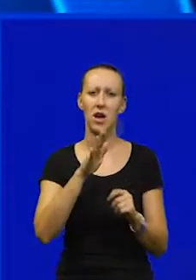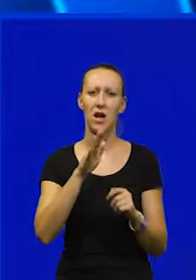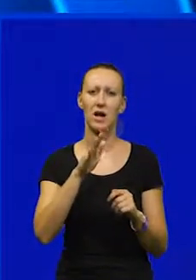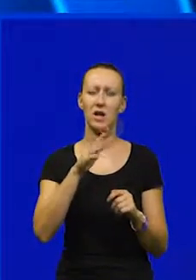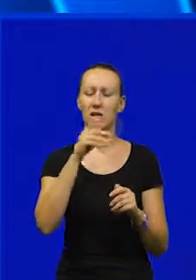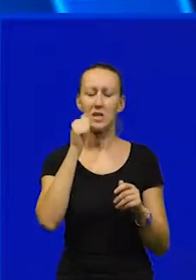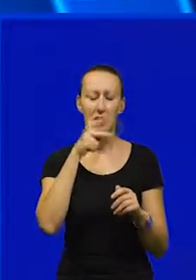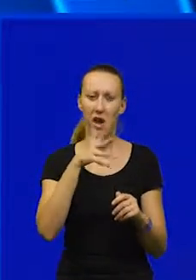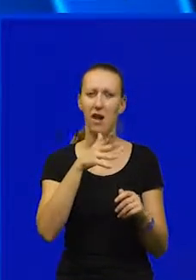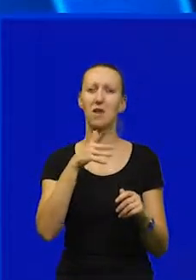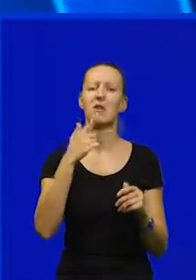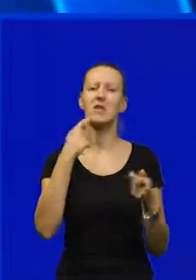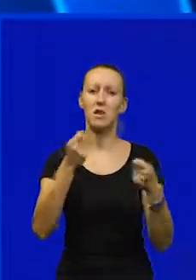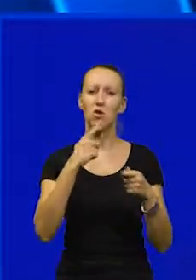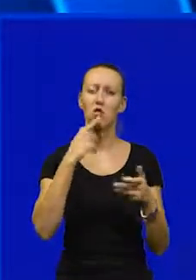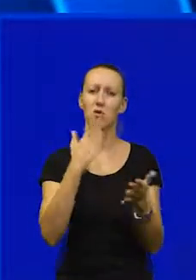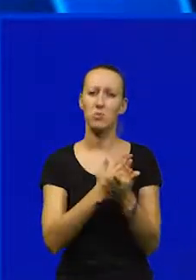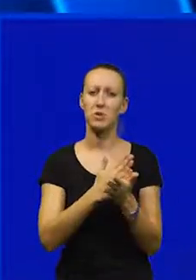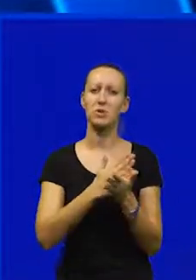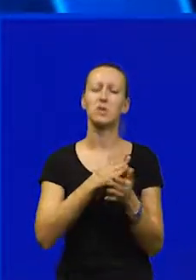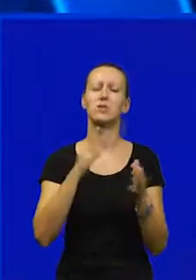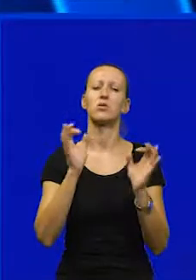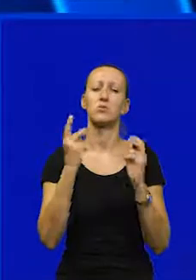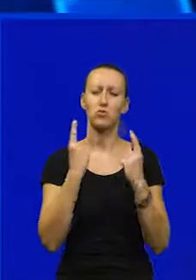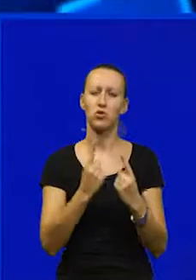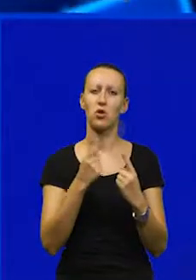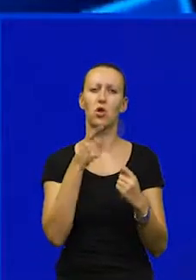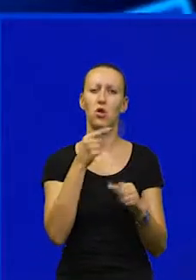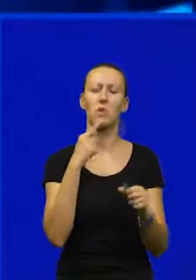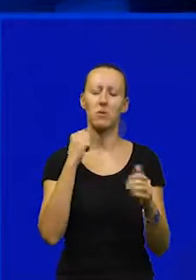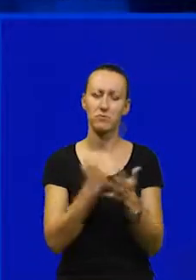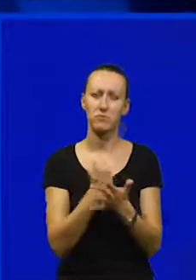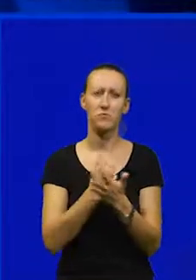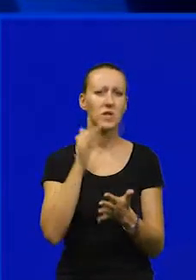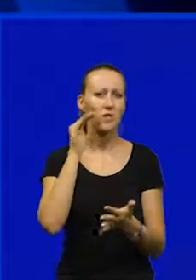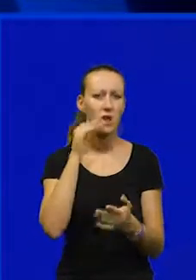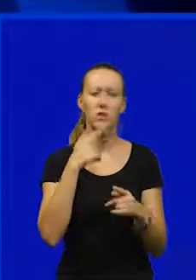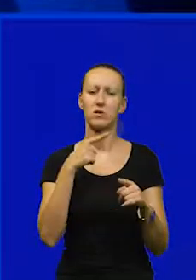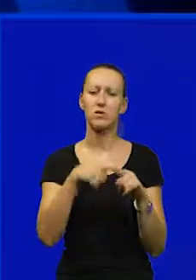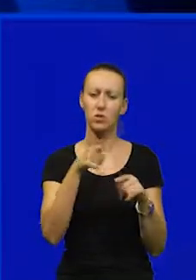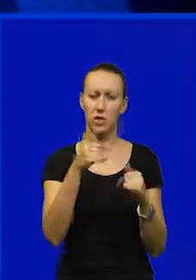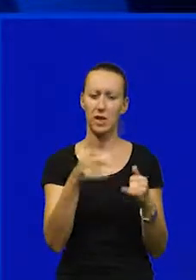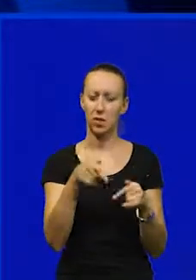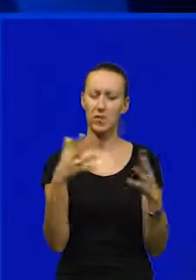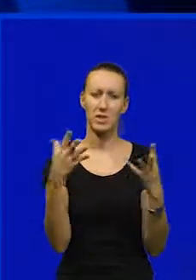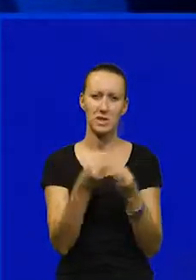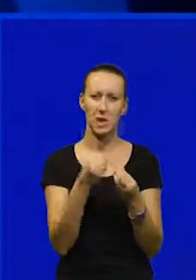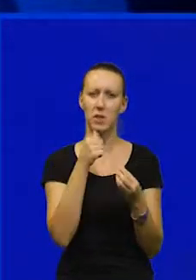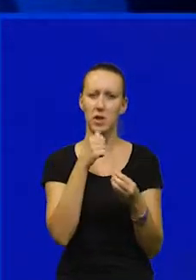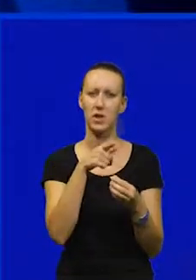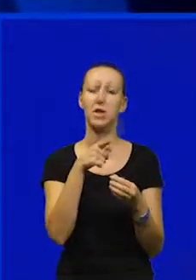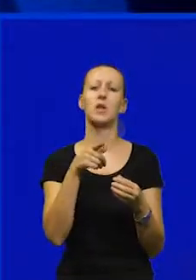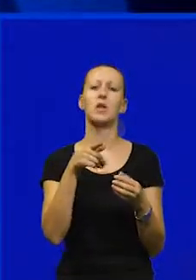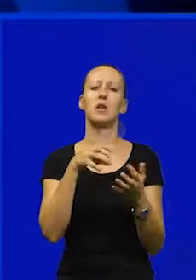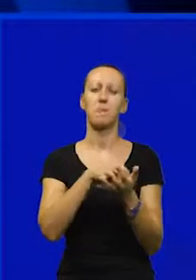i zaključke koji će onda biti dugoročno udržiti Na tome inzistira vlada zbog toga danas ovdje s nama i čelnici